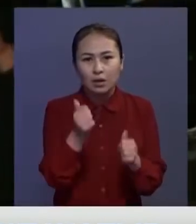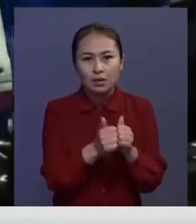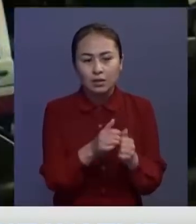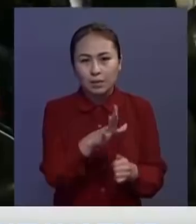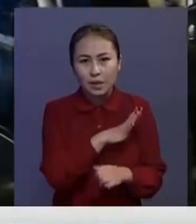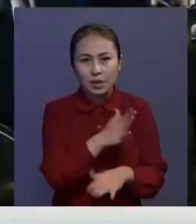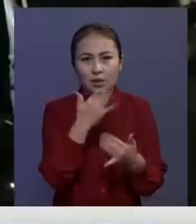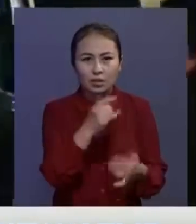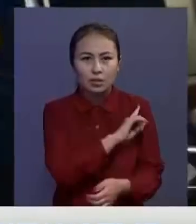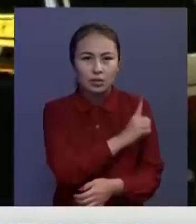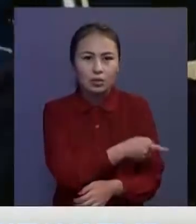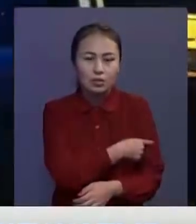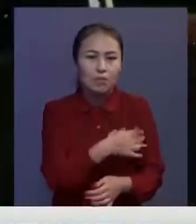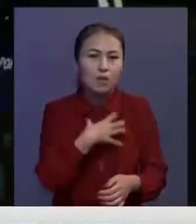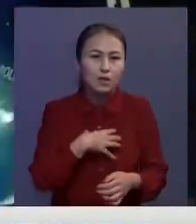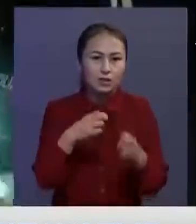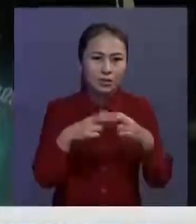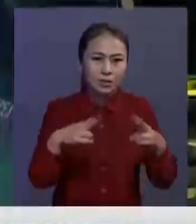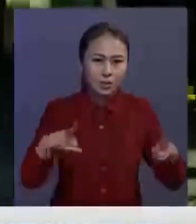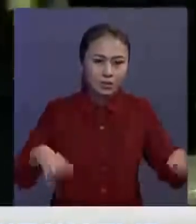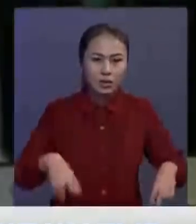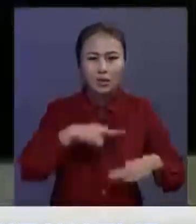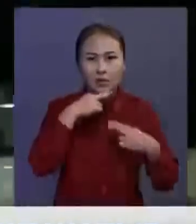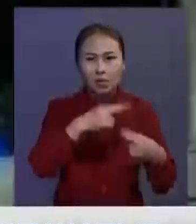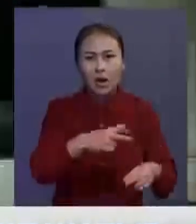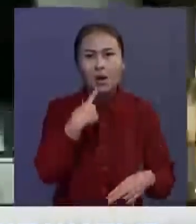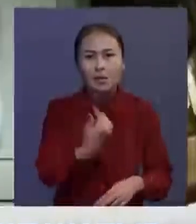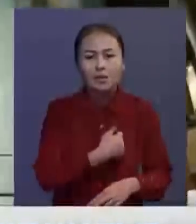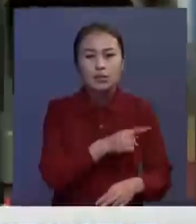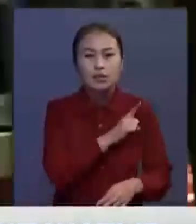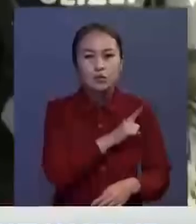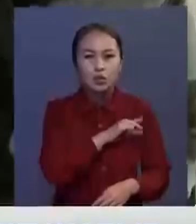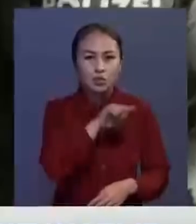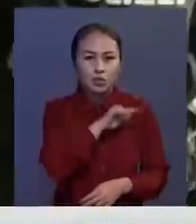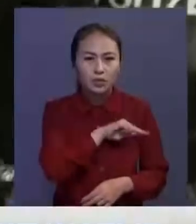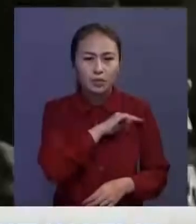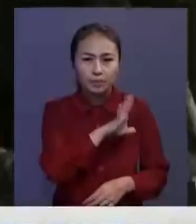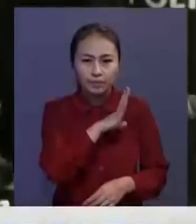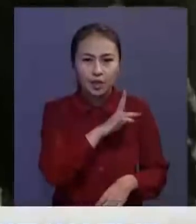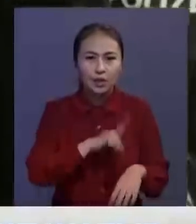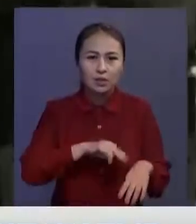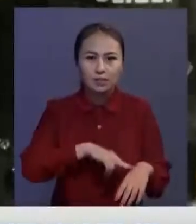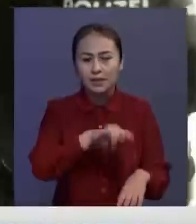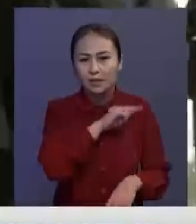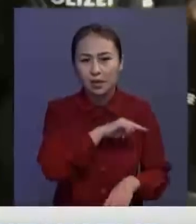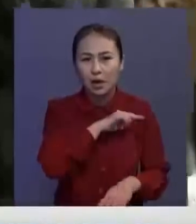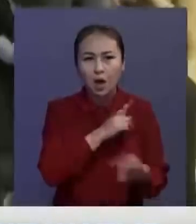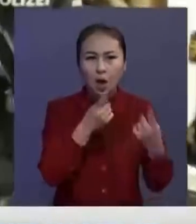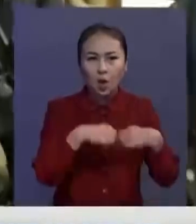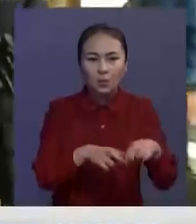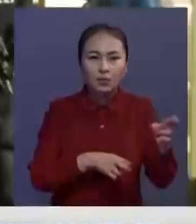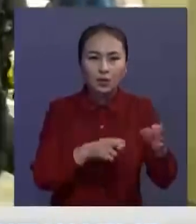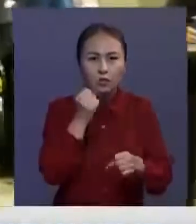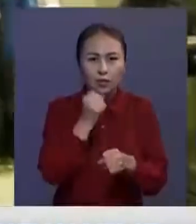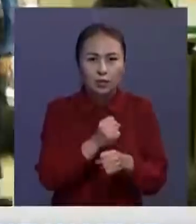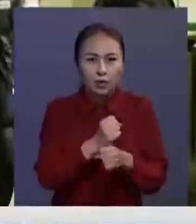Қазір жергілікті күштік құрлымдар маңызды ғимараттарды назарды ұстауды. Әскерді күзет жұмыстарына жұмылдырылды, ал полиция ғызметкерлері